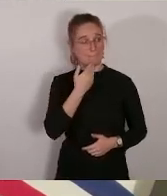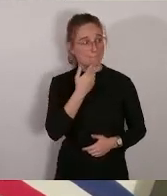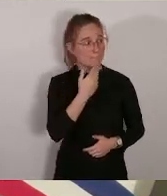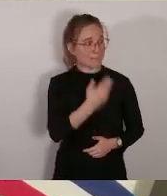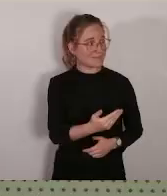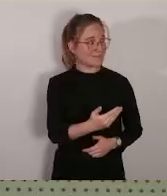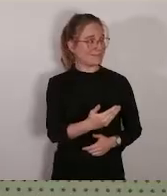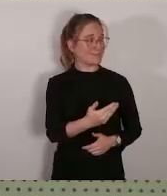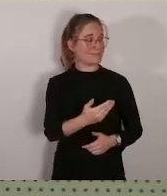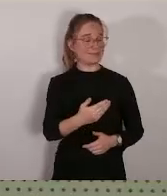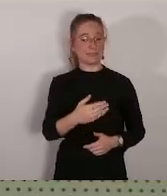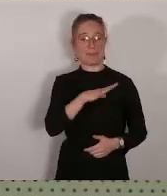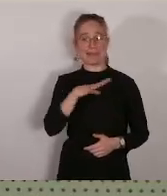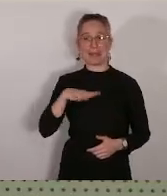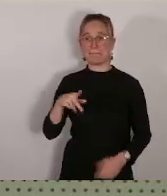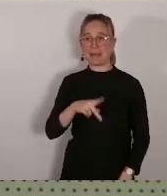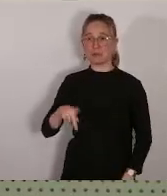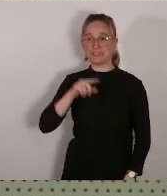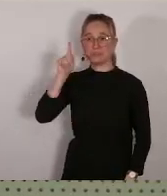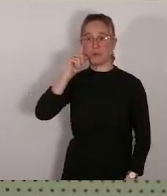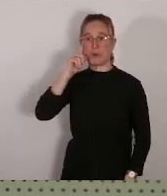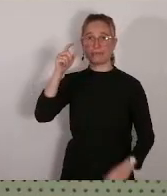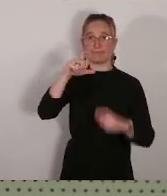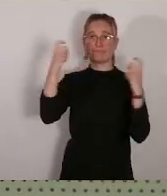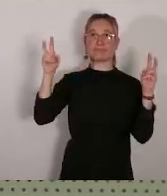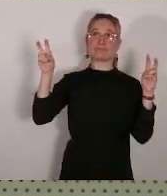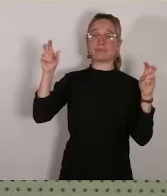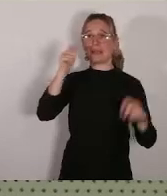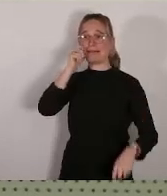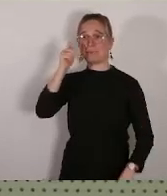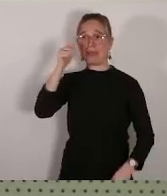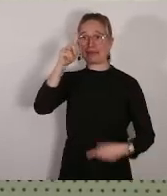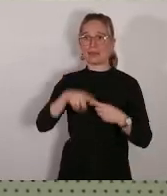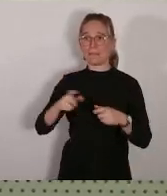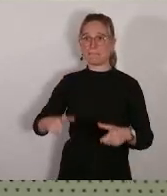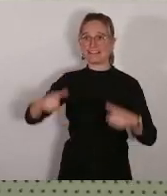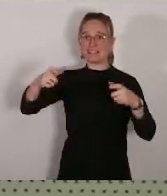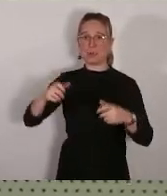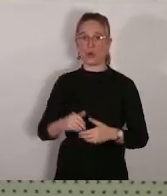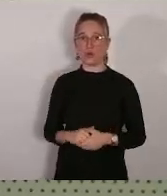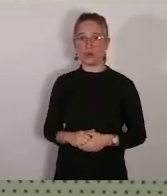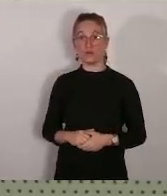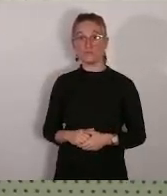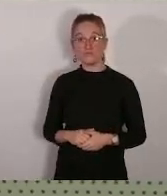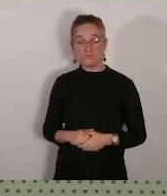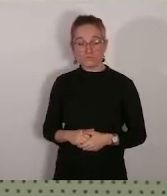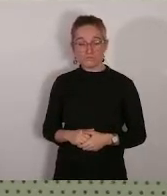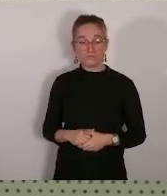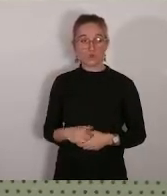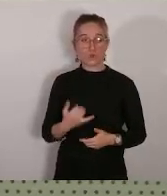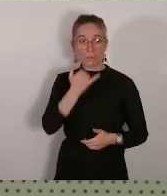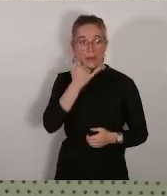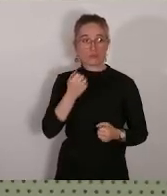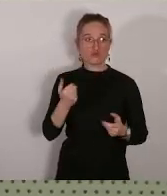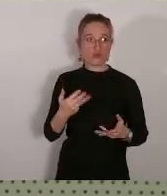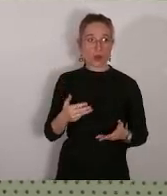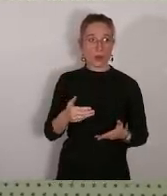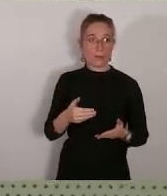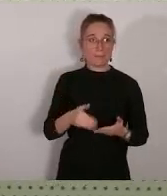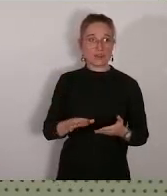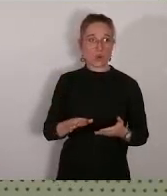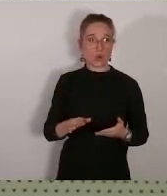bâtiment qui nous a fait un cours à quelques dizaines de millions près sur ce que coûtait ce que coûtait une réhabilitation citez pas les